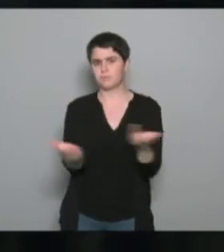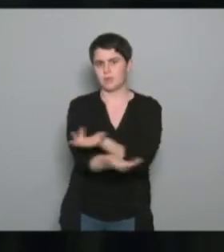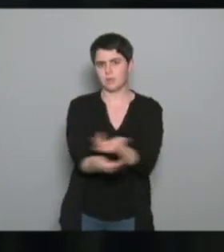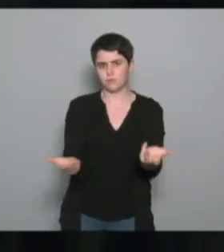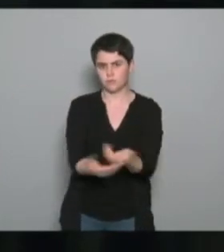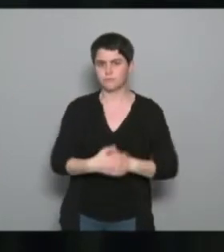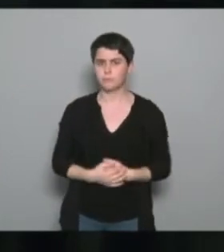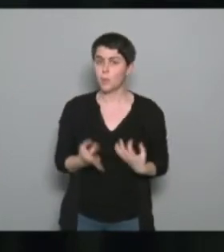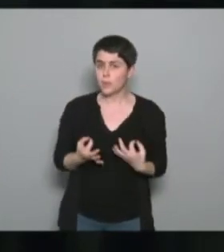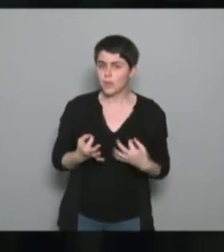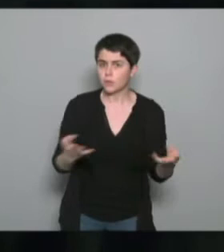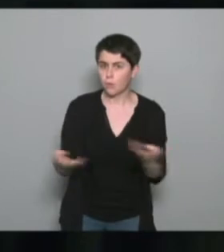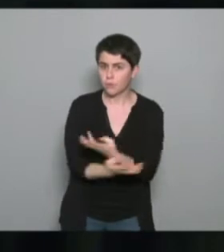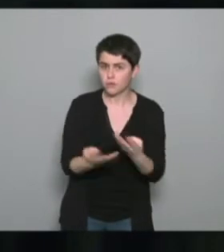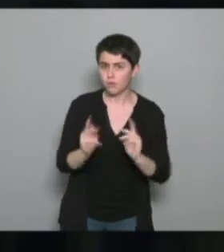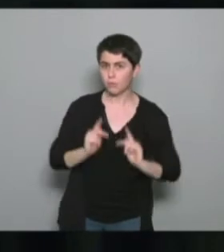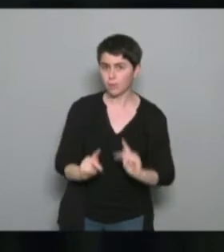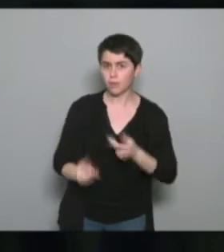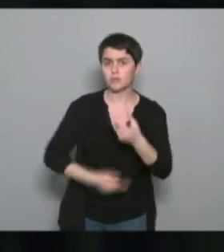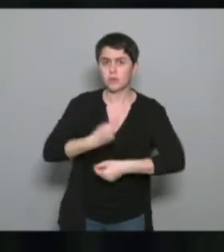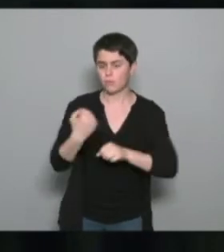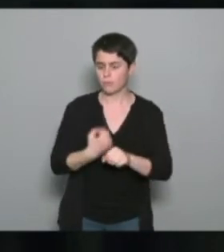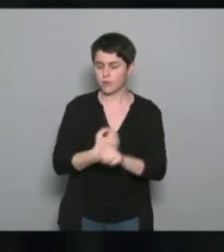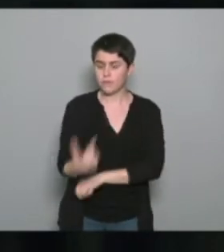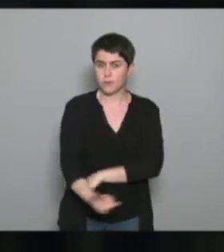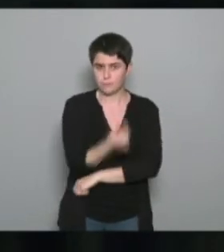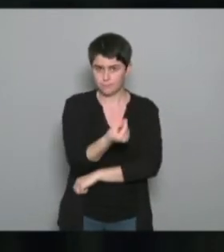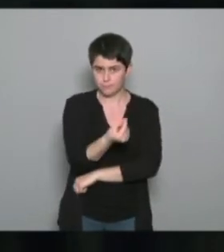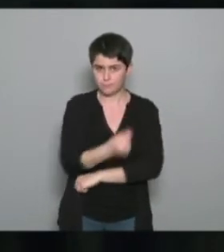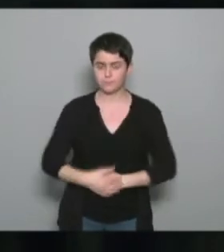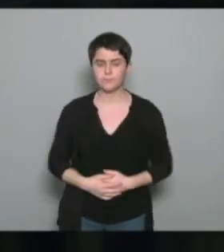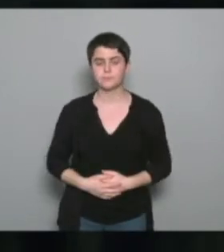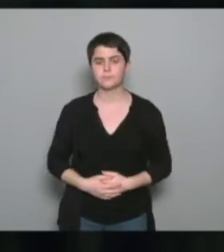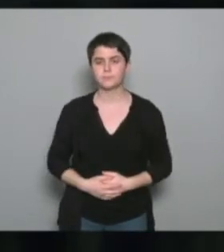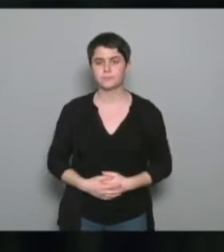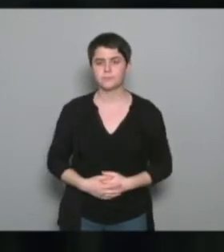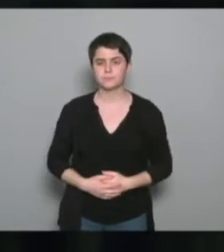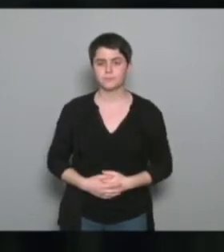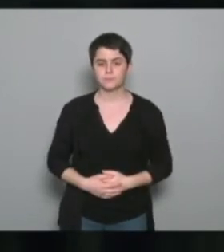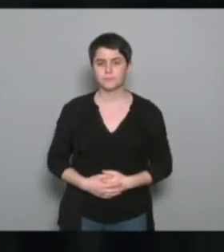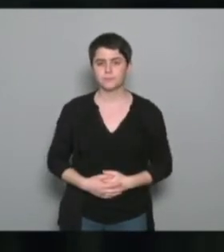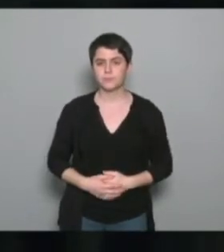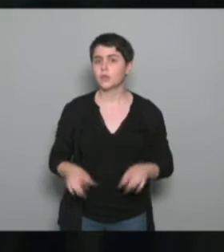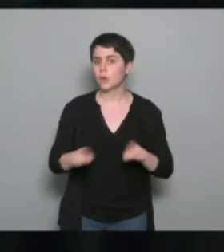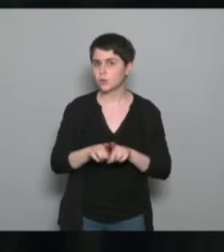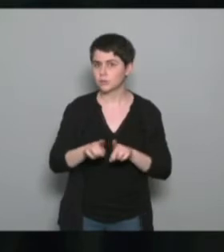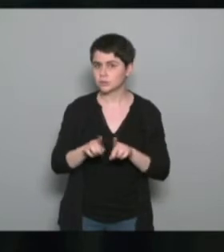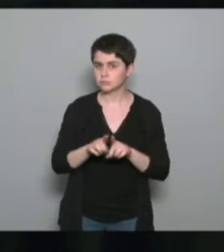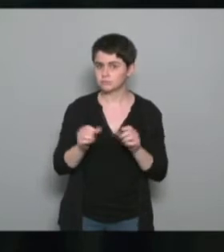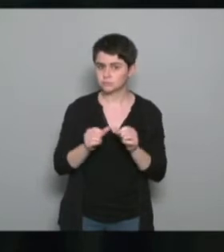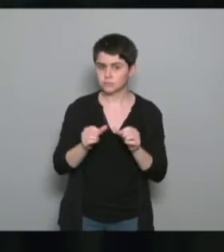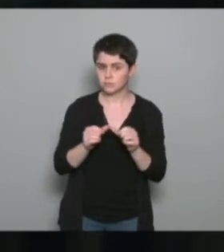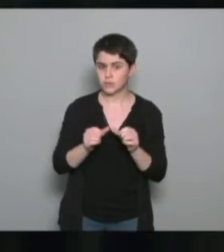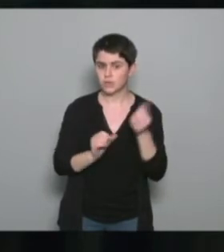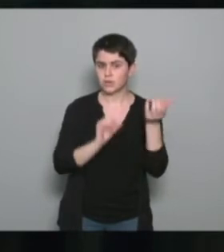'échange pédagogique ou soit sur du travail en binôme. Sur ce temps, également, on avait pu bénéficier de formations via le Centre